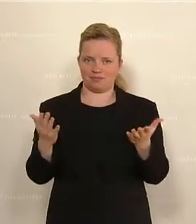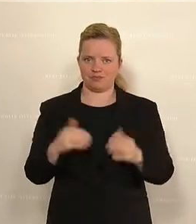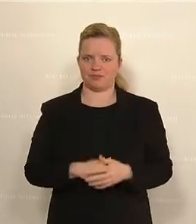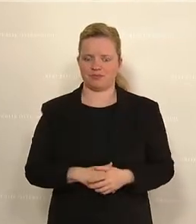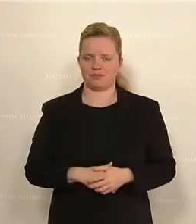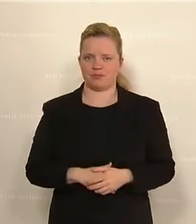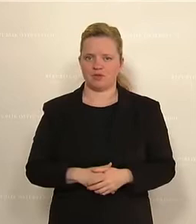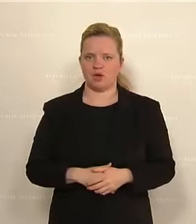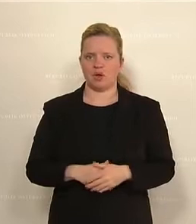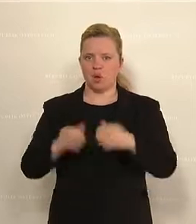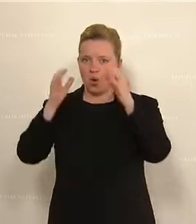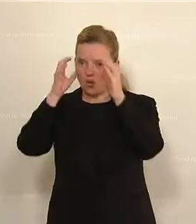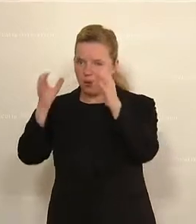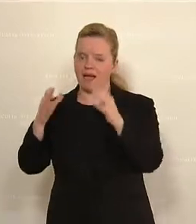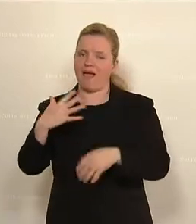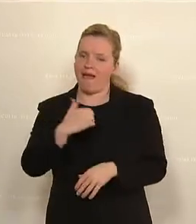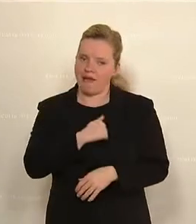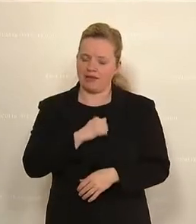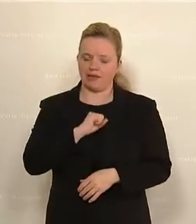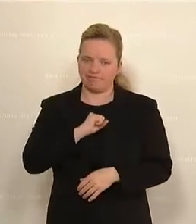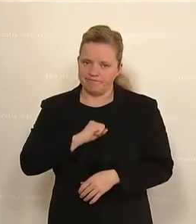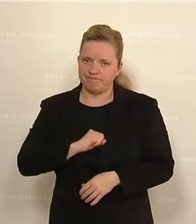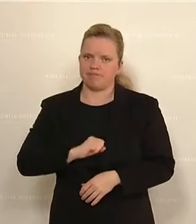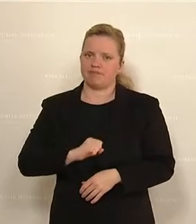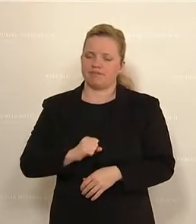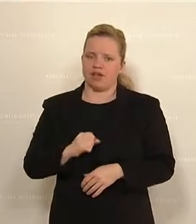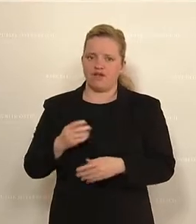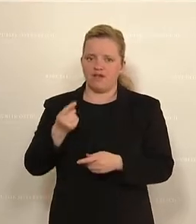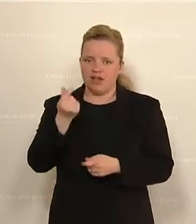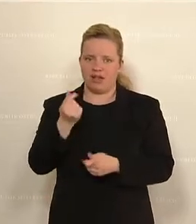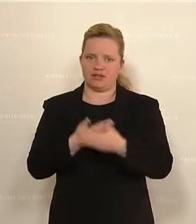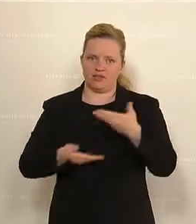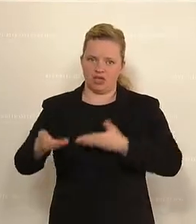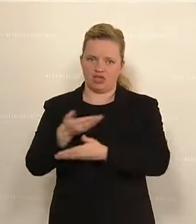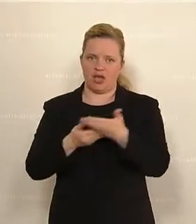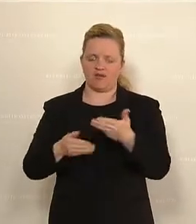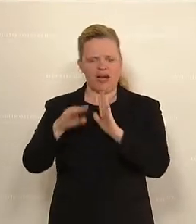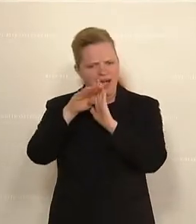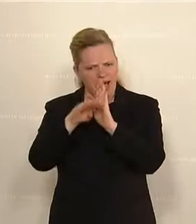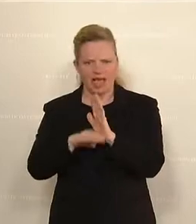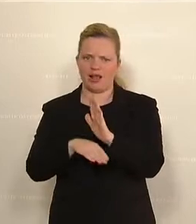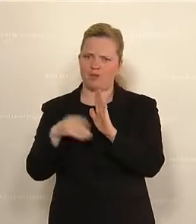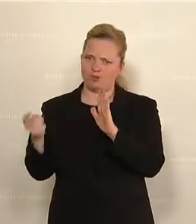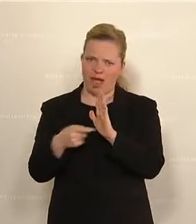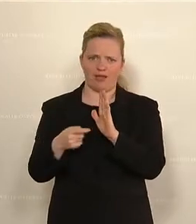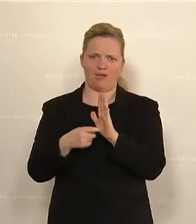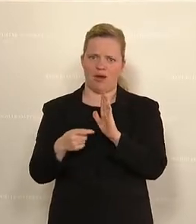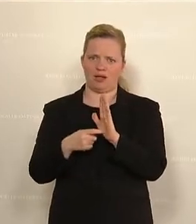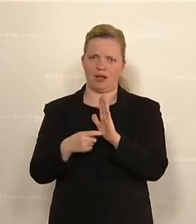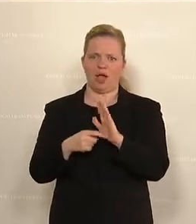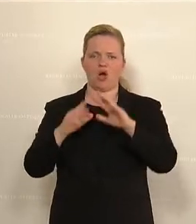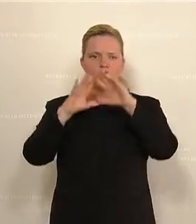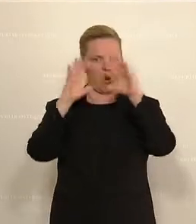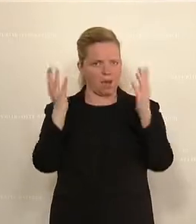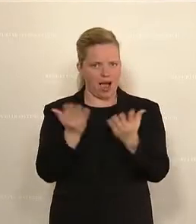endlich durchringen muss, vor allem in der Finanzwirtschaft Regeln auch einzufordern, auf globaler,